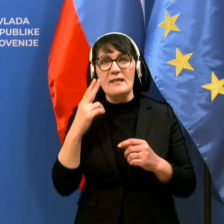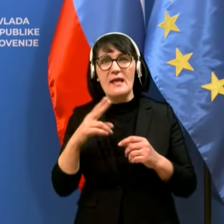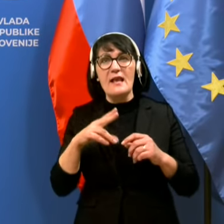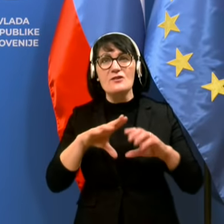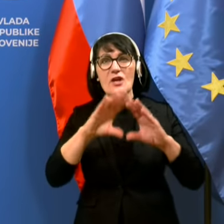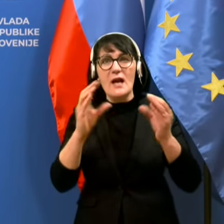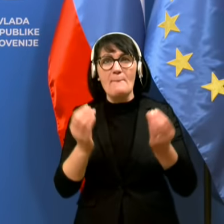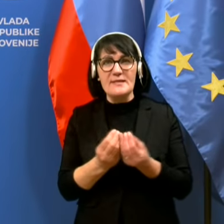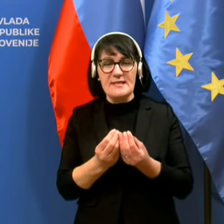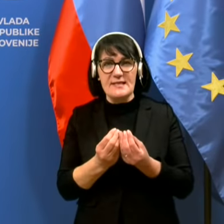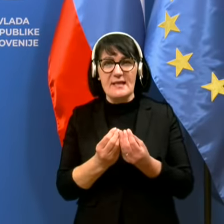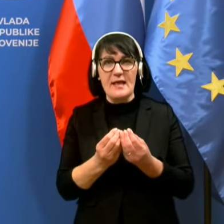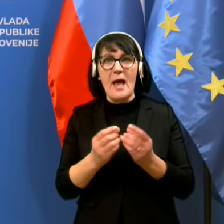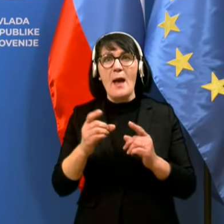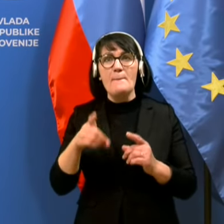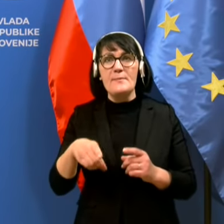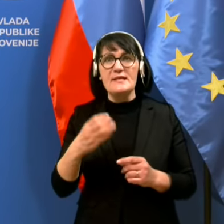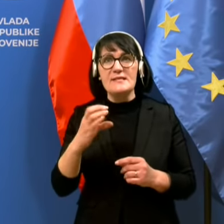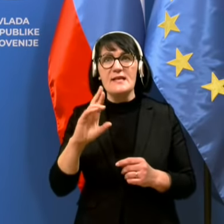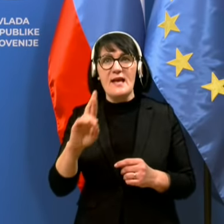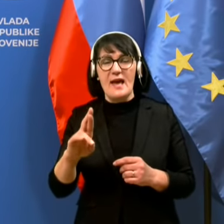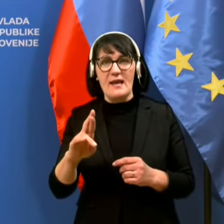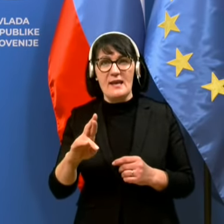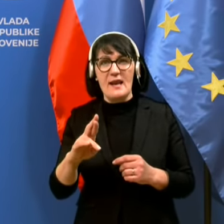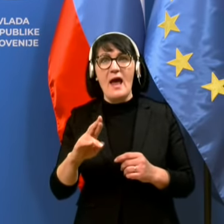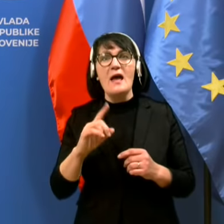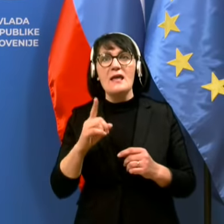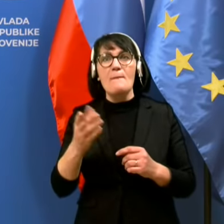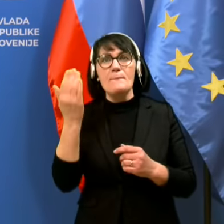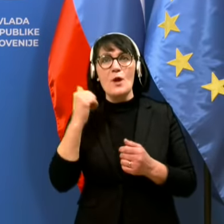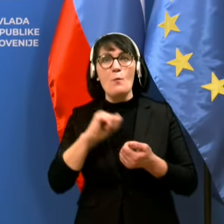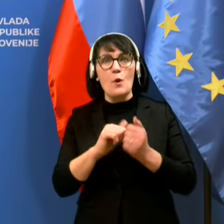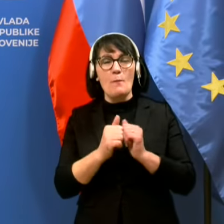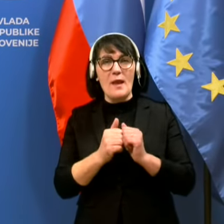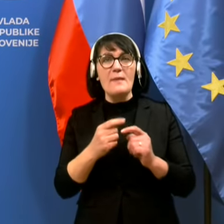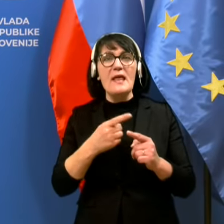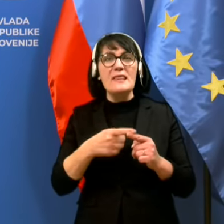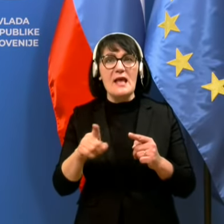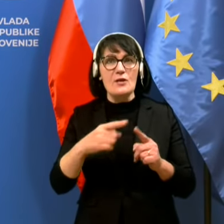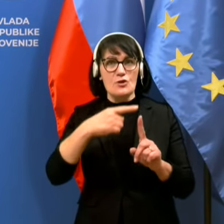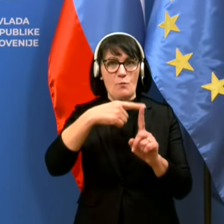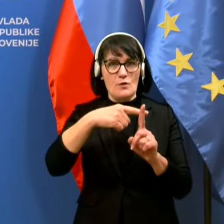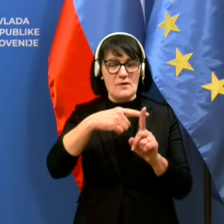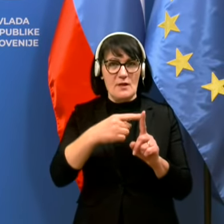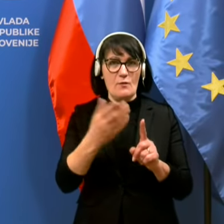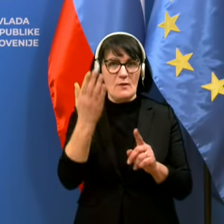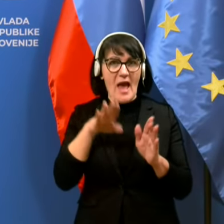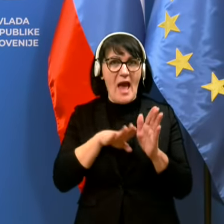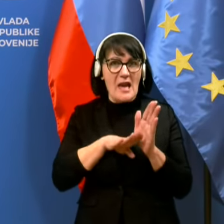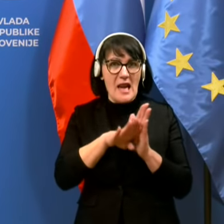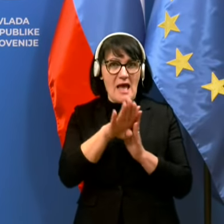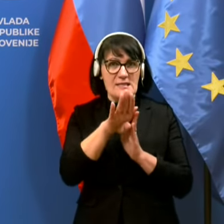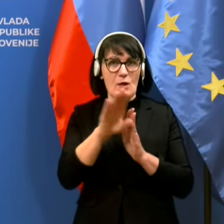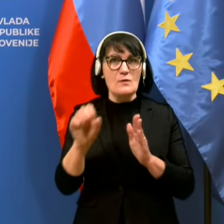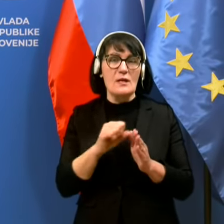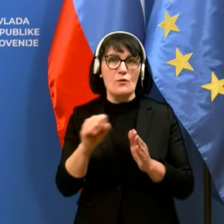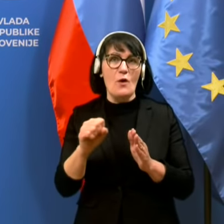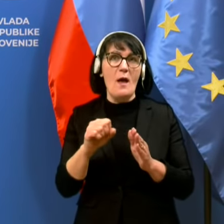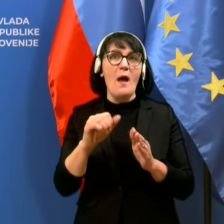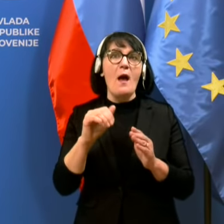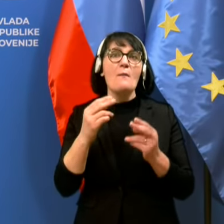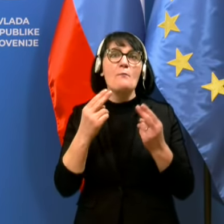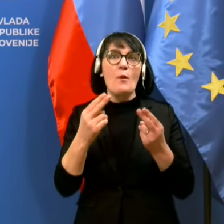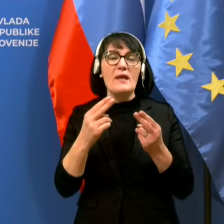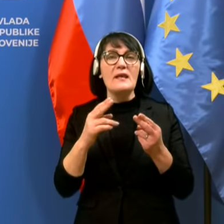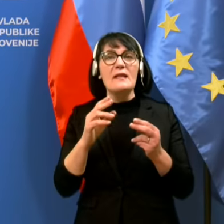testiranja, PCR testov, in je bil problem, deleš pozitivnih hitekrat rastov, kar pomeni, da moreš nujno zvišati